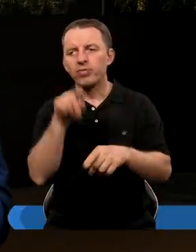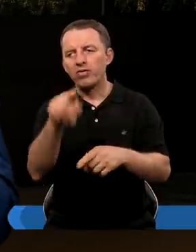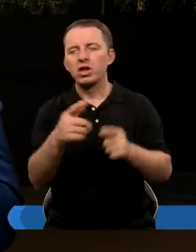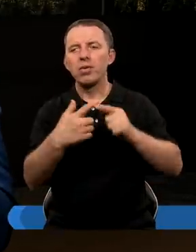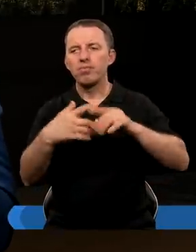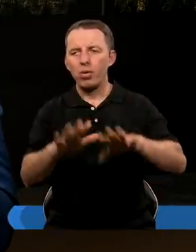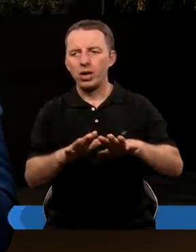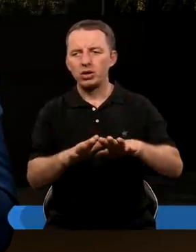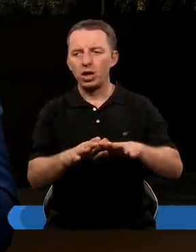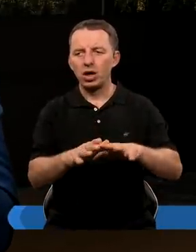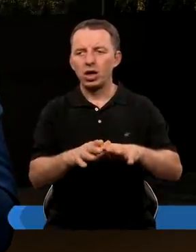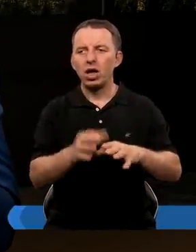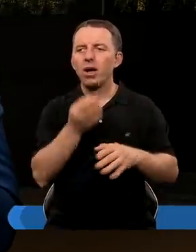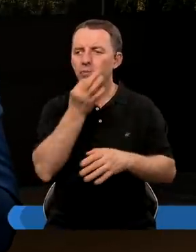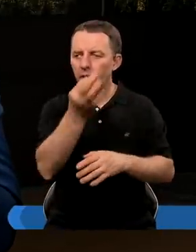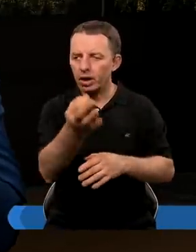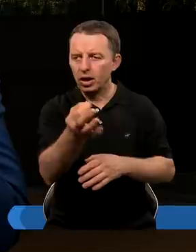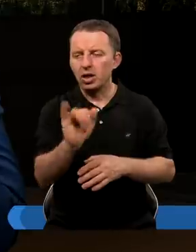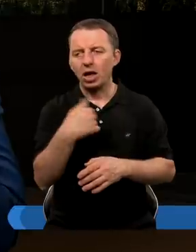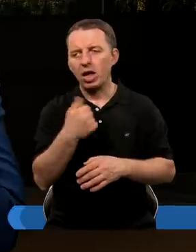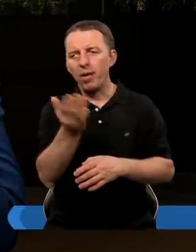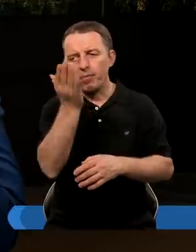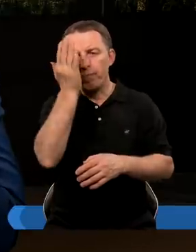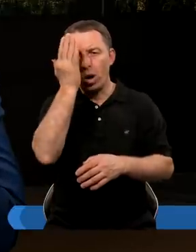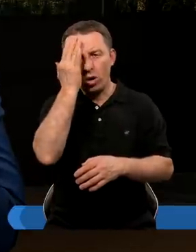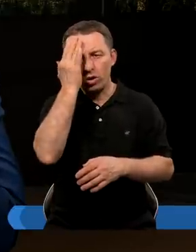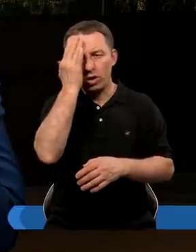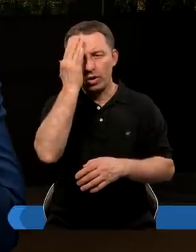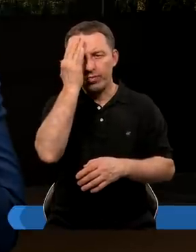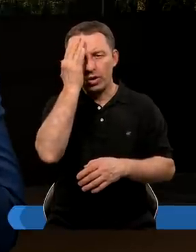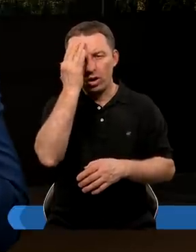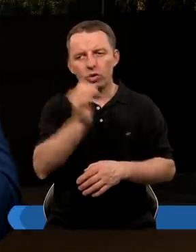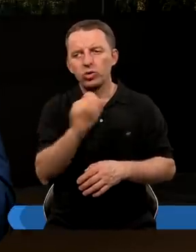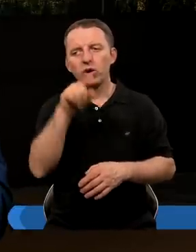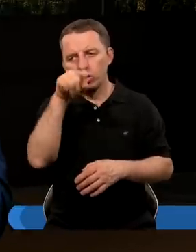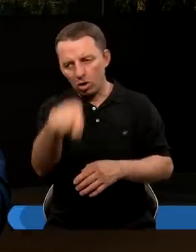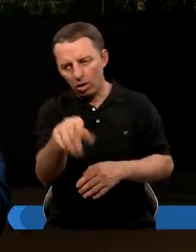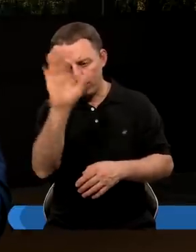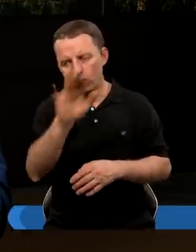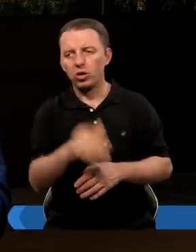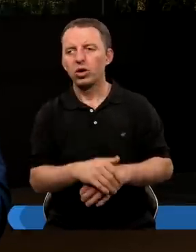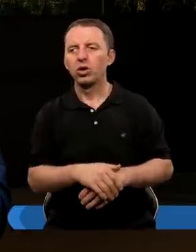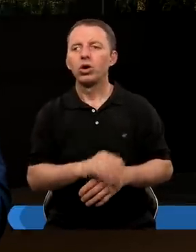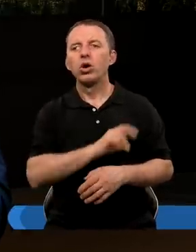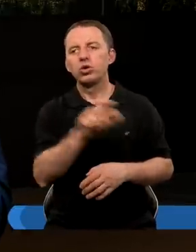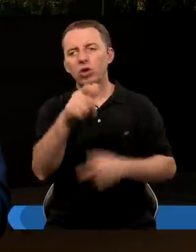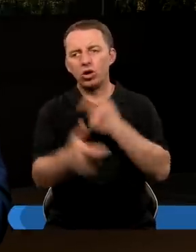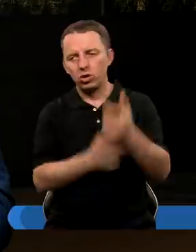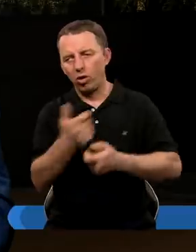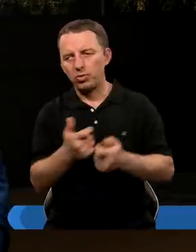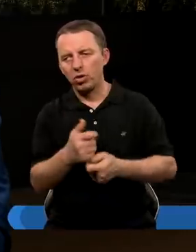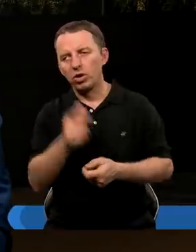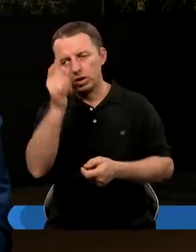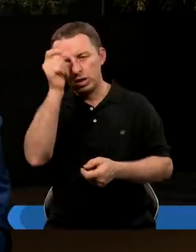I w tym momencie pytanie jest, jak ja poznam, jak ja rozpoznam, czy to zrobił Pan Bóg, czy to